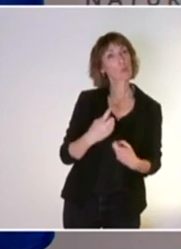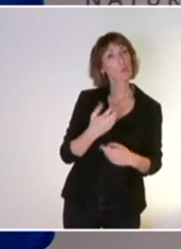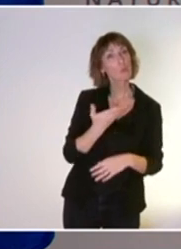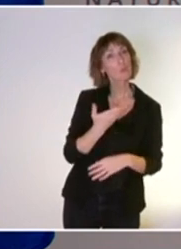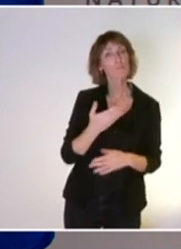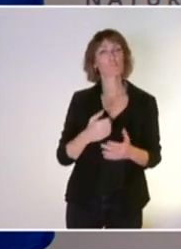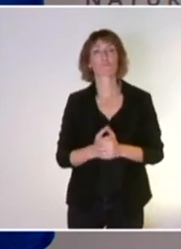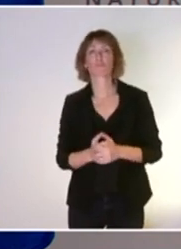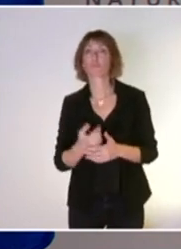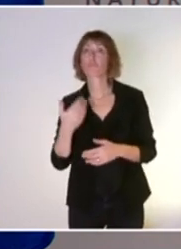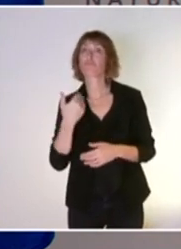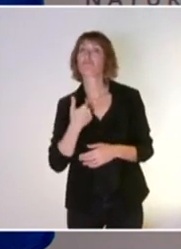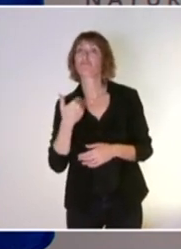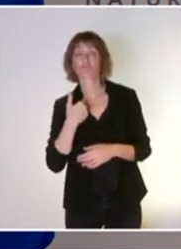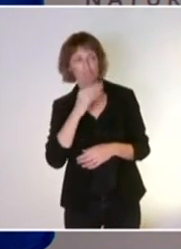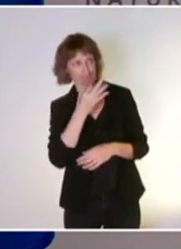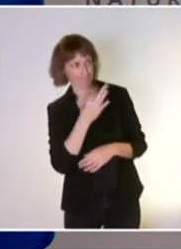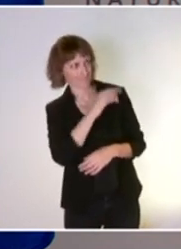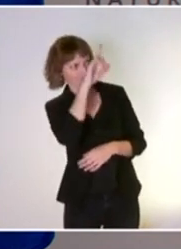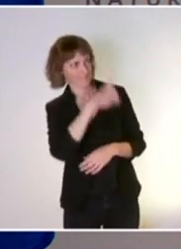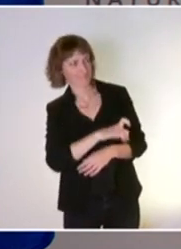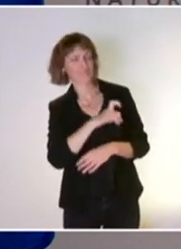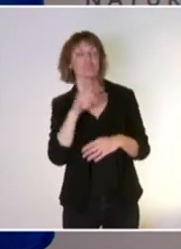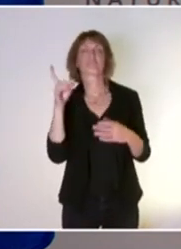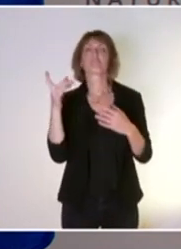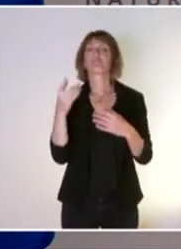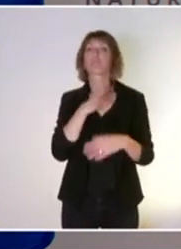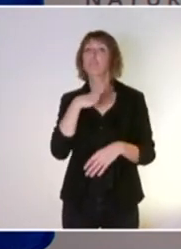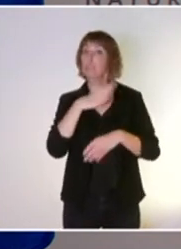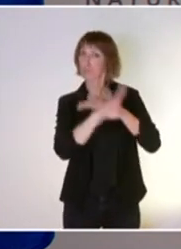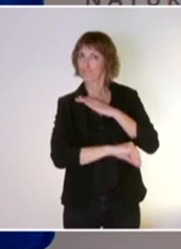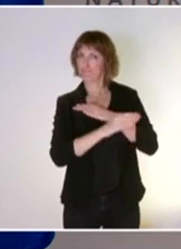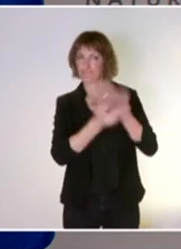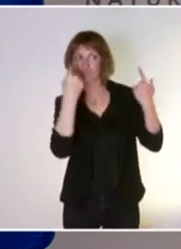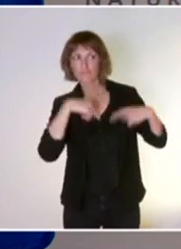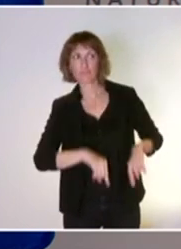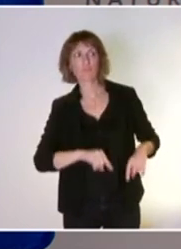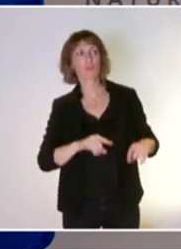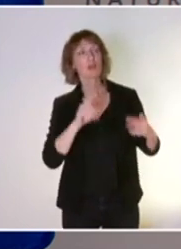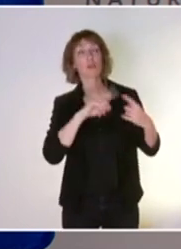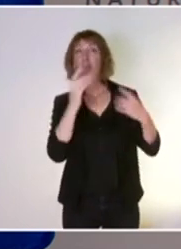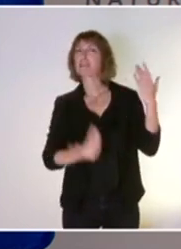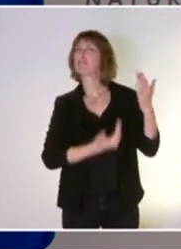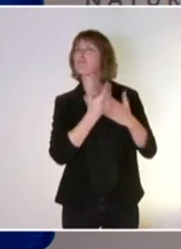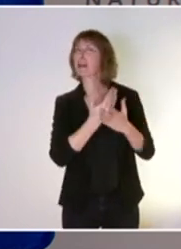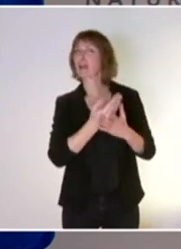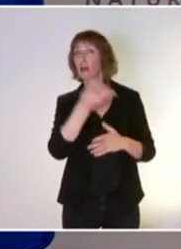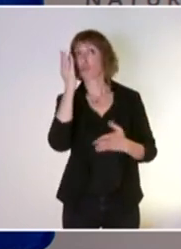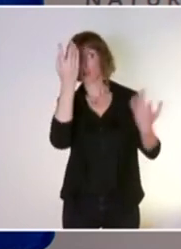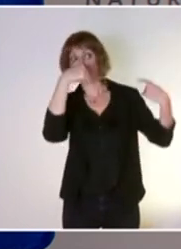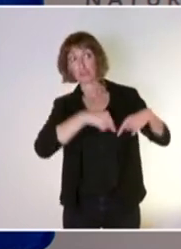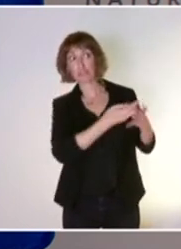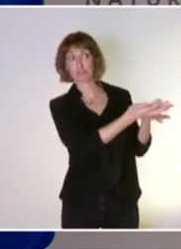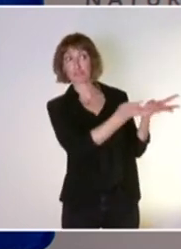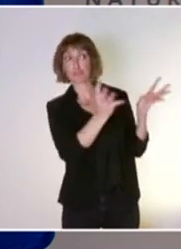Alors j'aurais une question, Madame la Secrétaire d'État, concernant ce qui est ressorti ce matin de la conférence ministérielle,